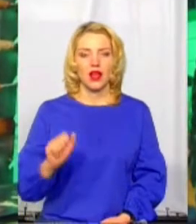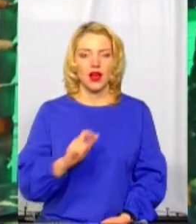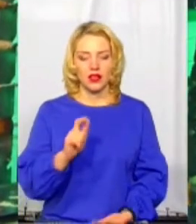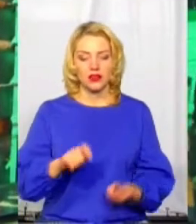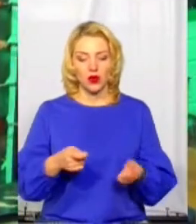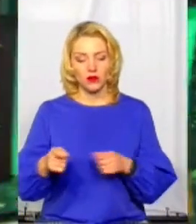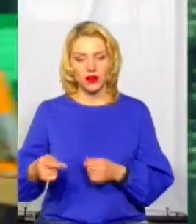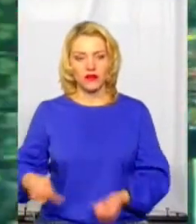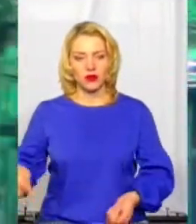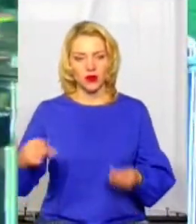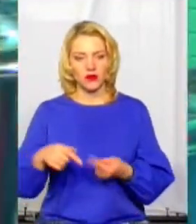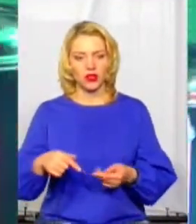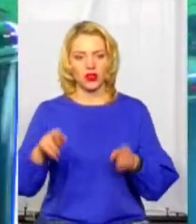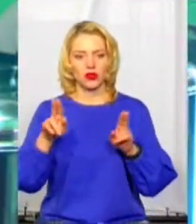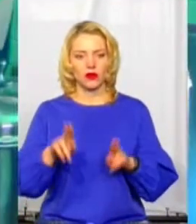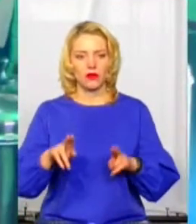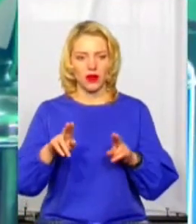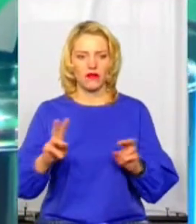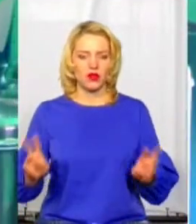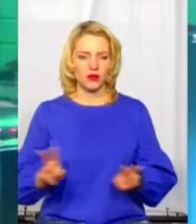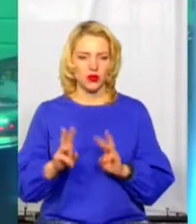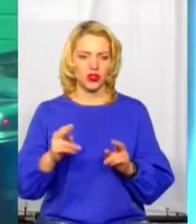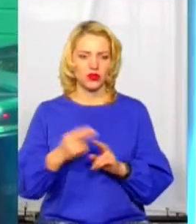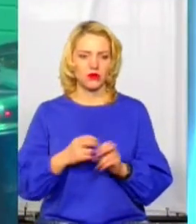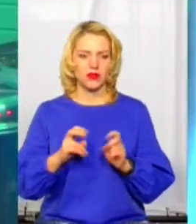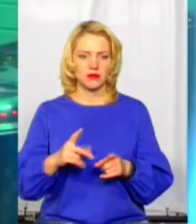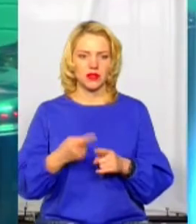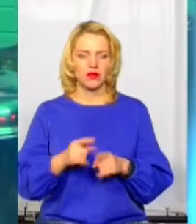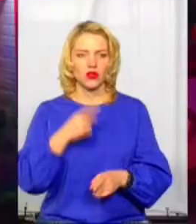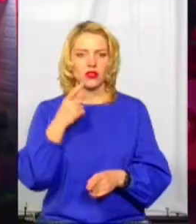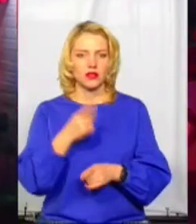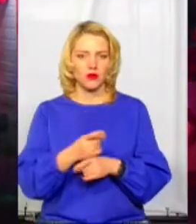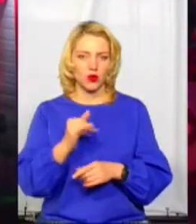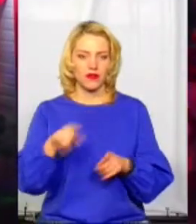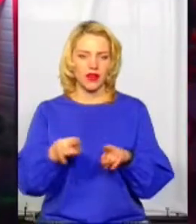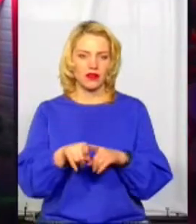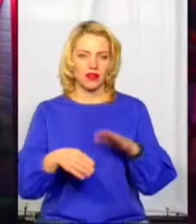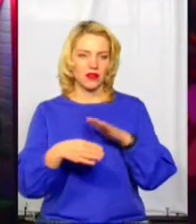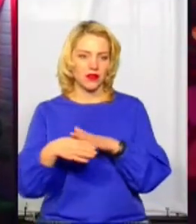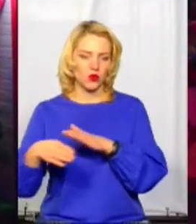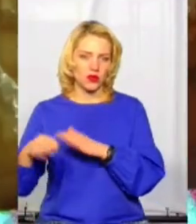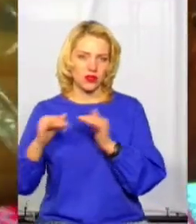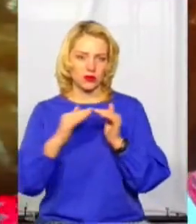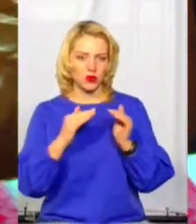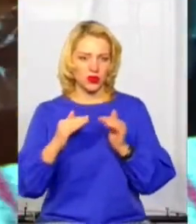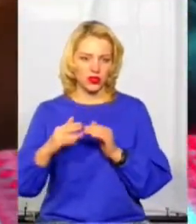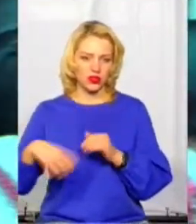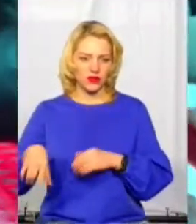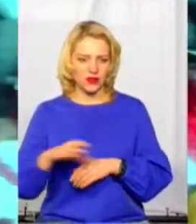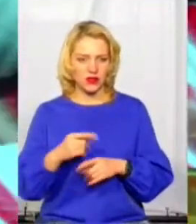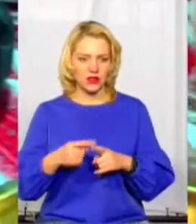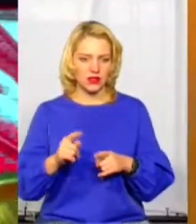відповідно до правил пожежної безпеки, заборонено в даних ківосках, ларьках. Майже усі будиночки первинними засобами